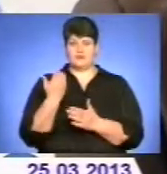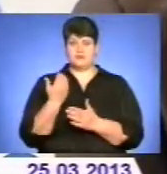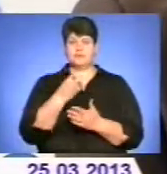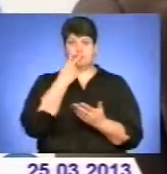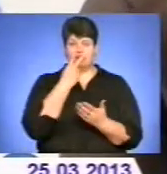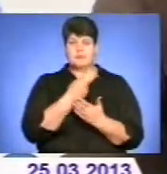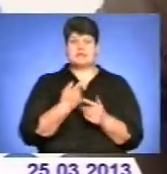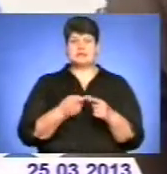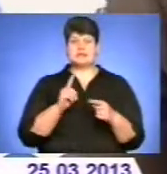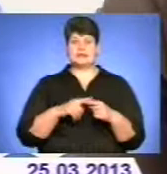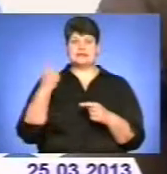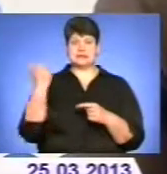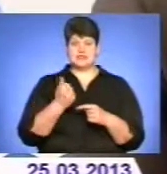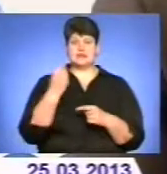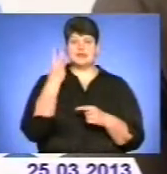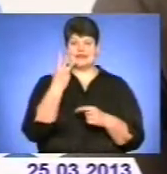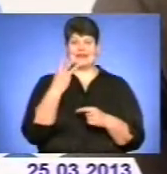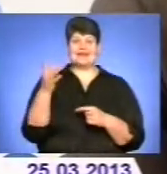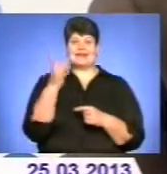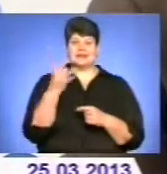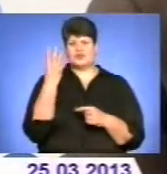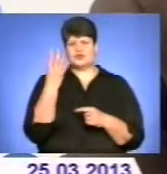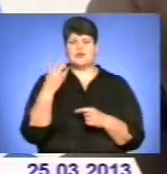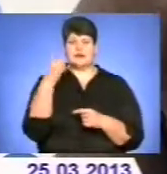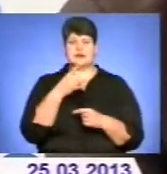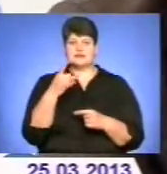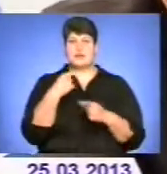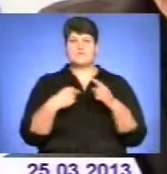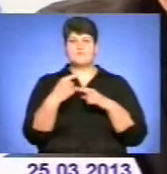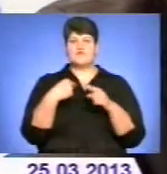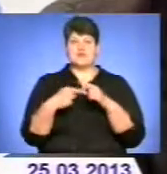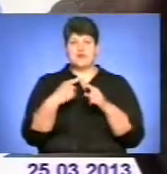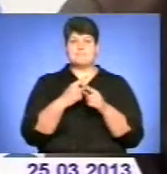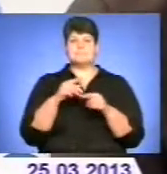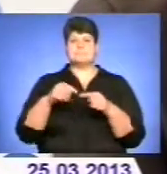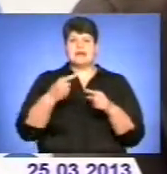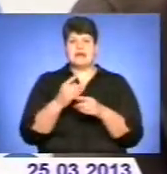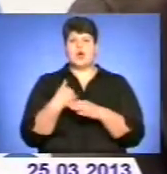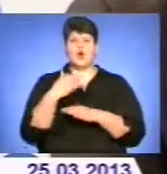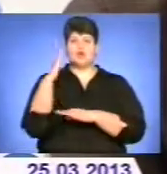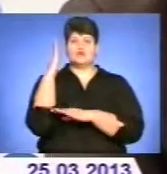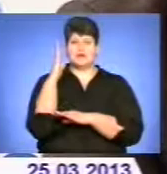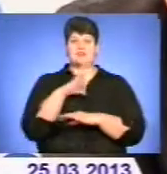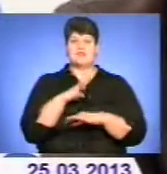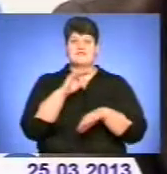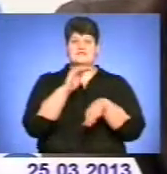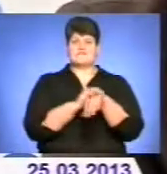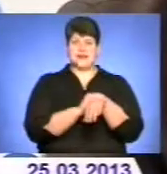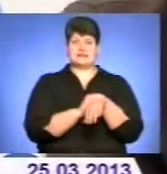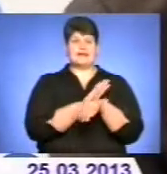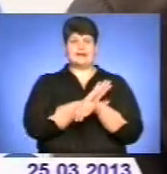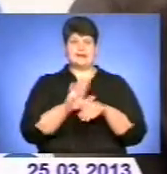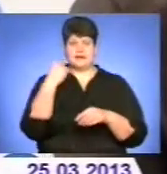бачили, за цей тим, по-новому, три рази ми поверталися, три чи чотири рази, поверталися до переголосування, коли були зафіксовані факти неперсонального